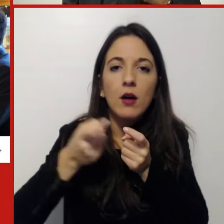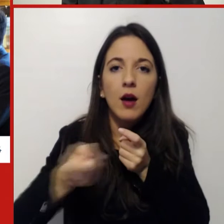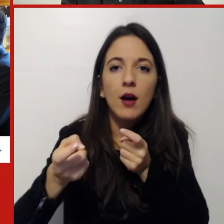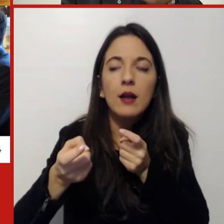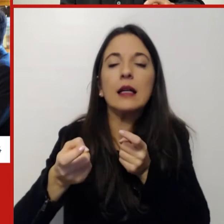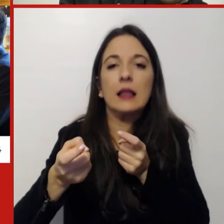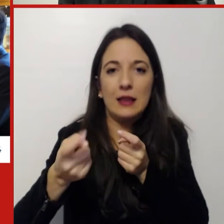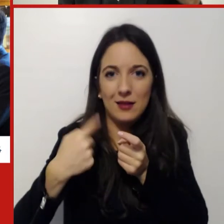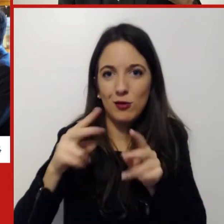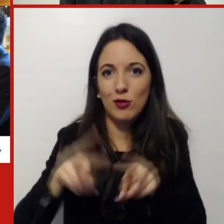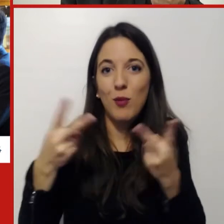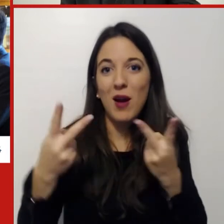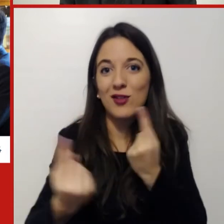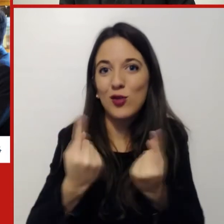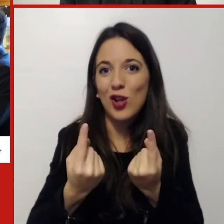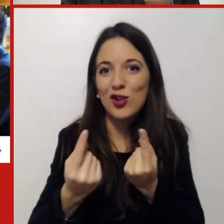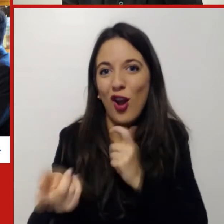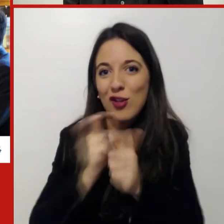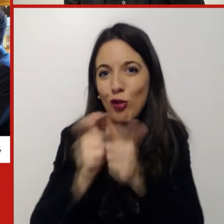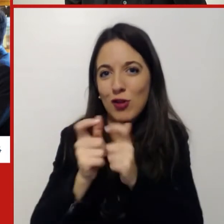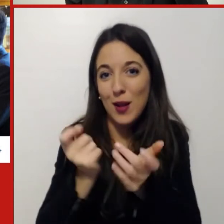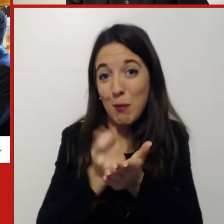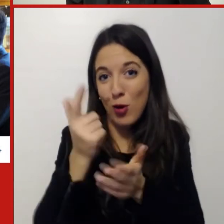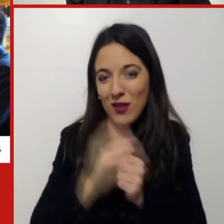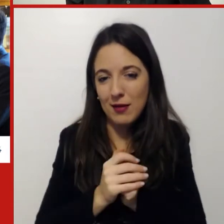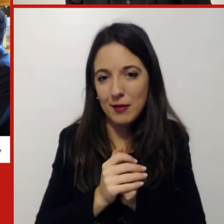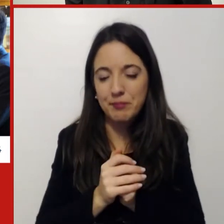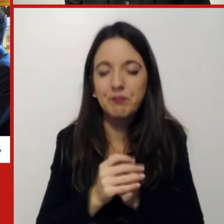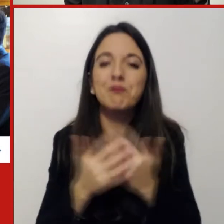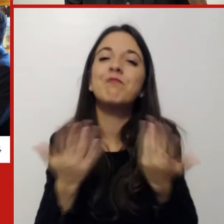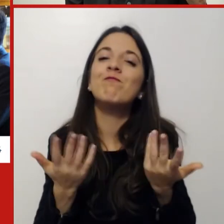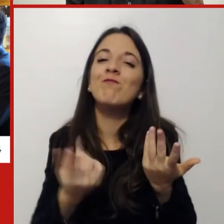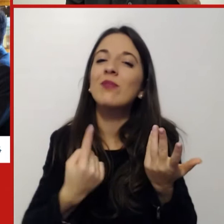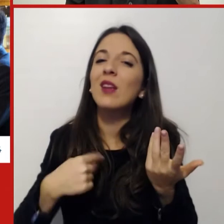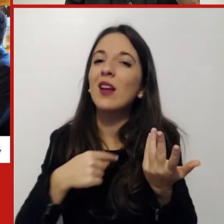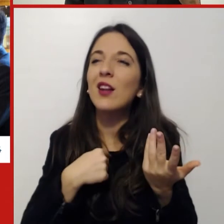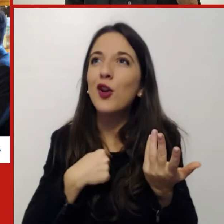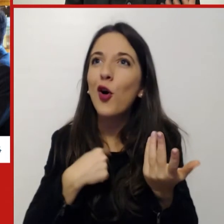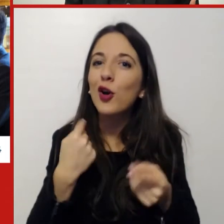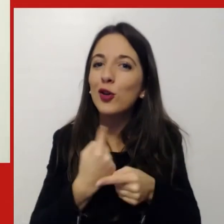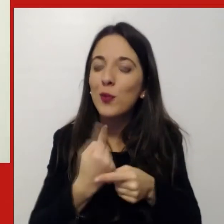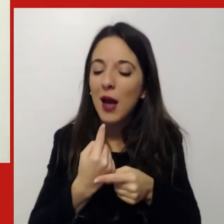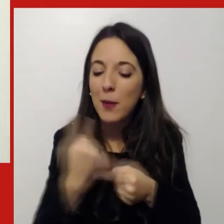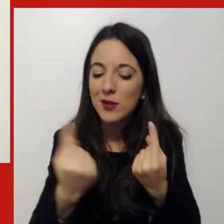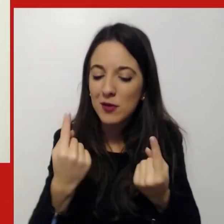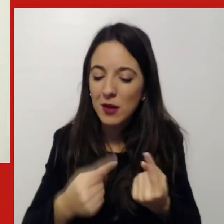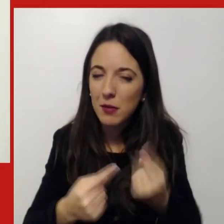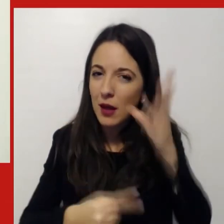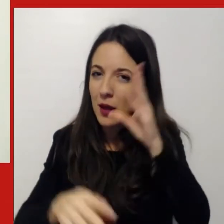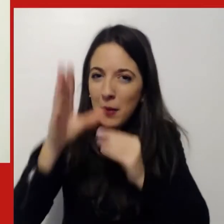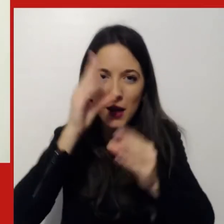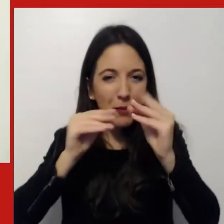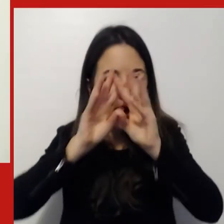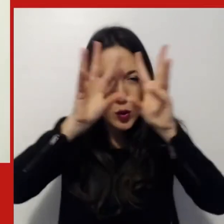su cui non vogliamo recedere rispetto a questo apprendimento, ma anche, credo che sia importantissimo, capire, alla luce di questo